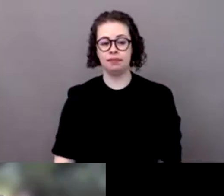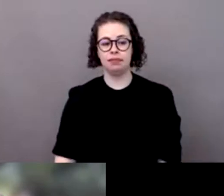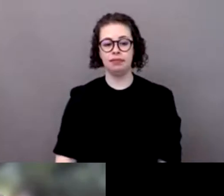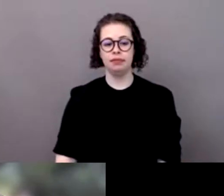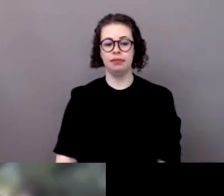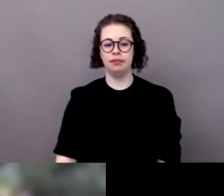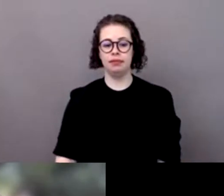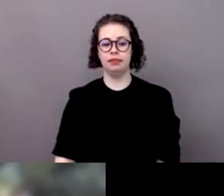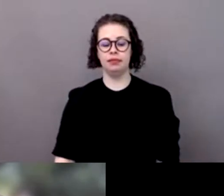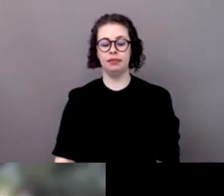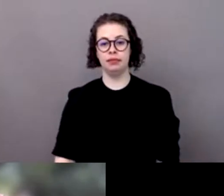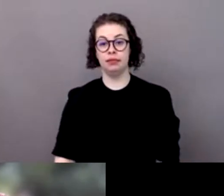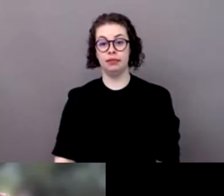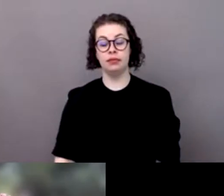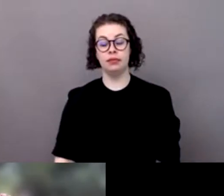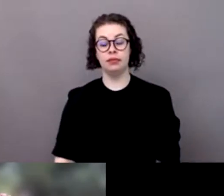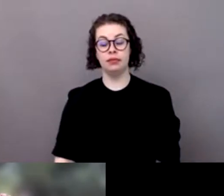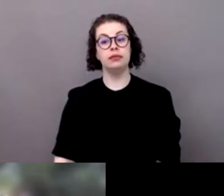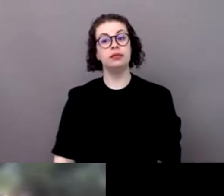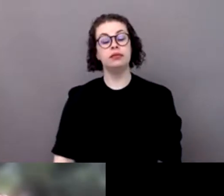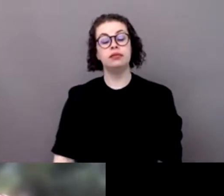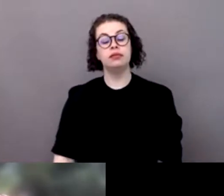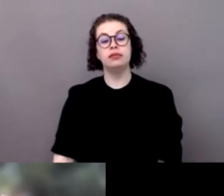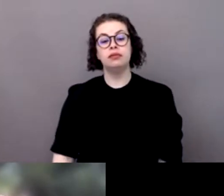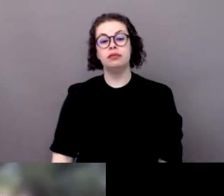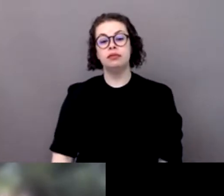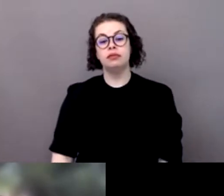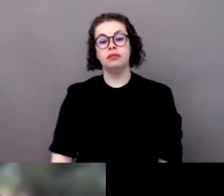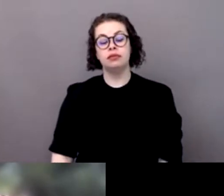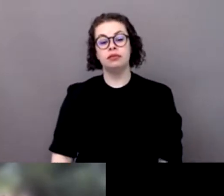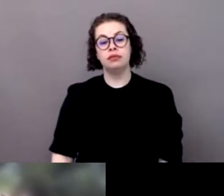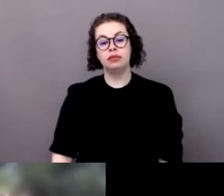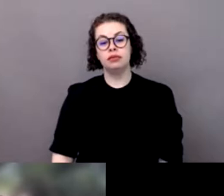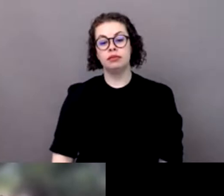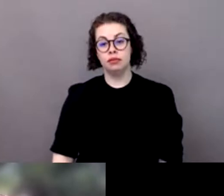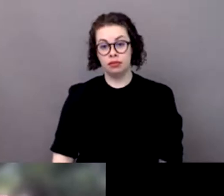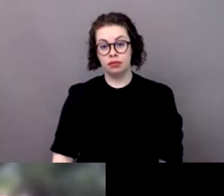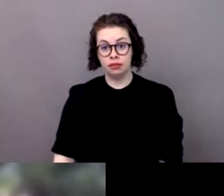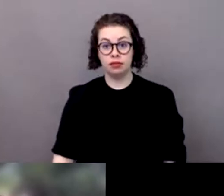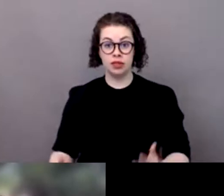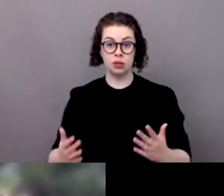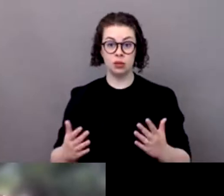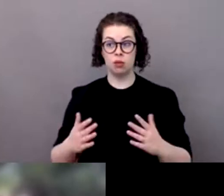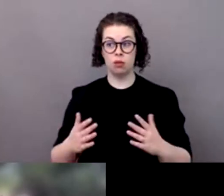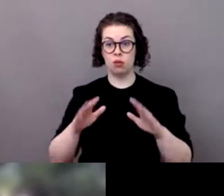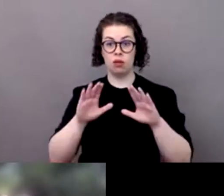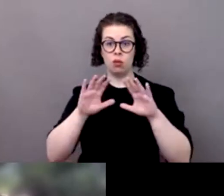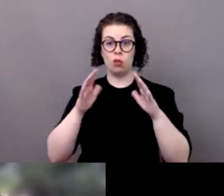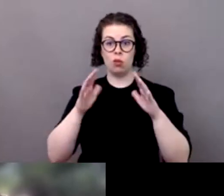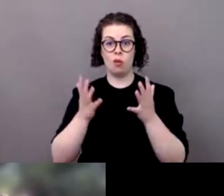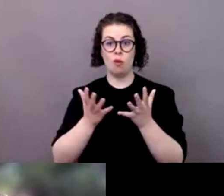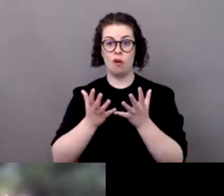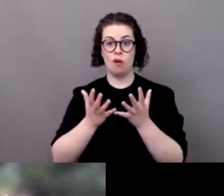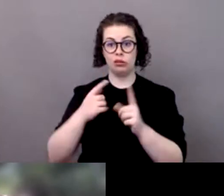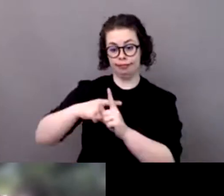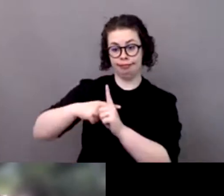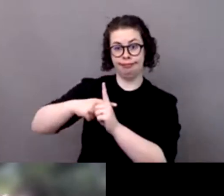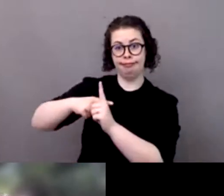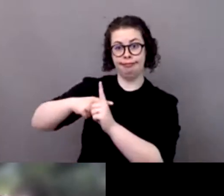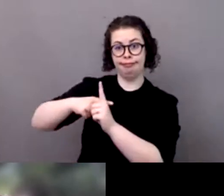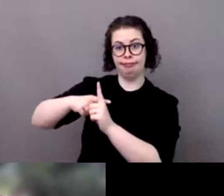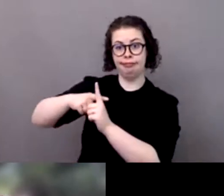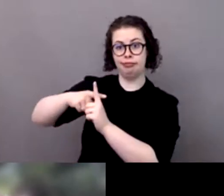les les multiplications des périodes de canicules de chaux vont impacter aussi tous les